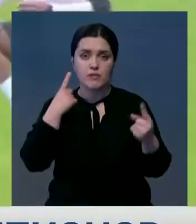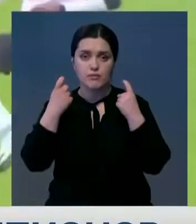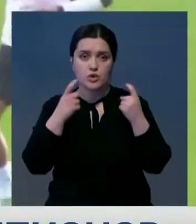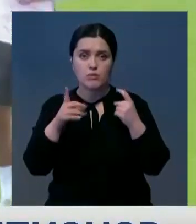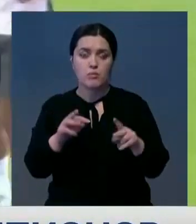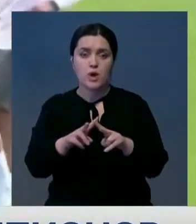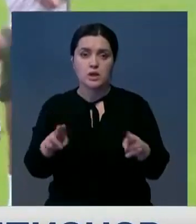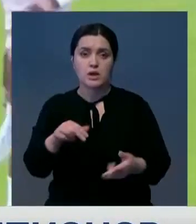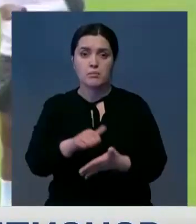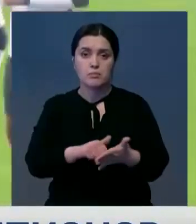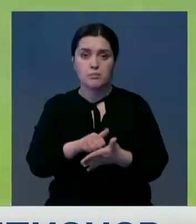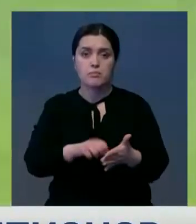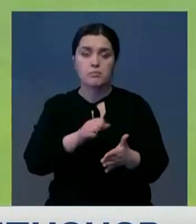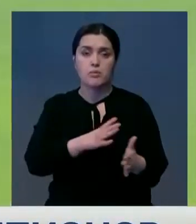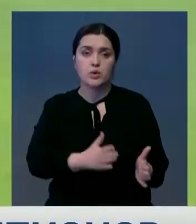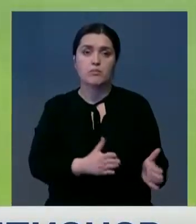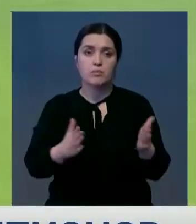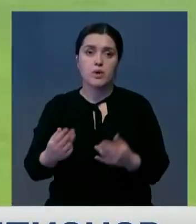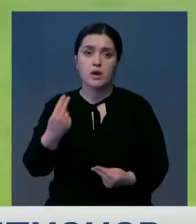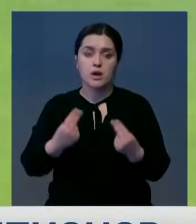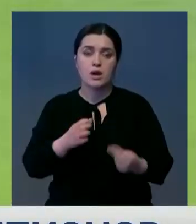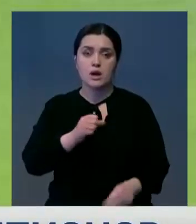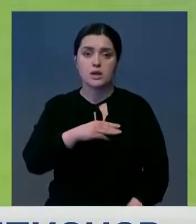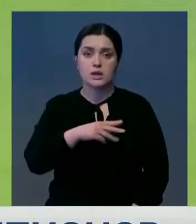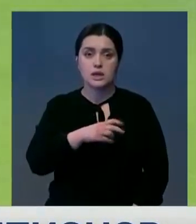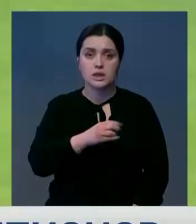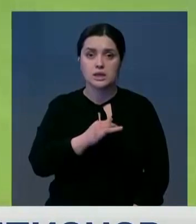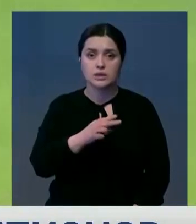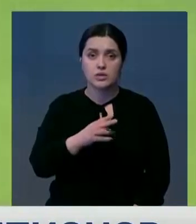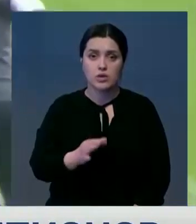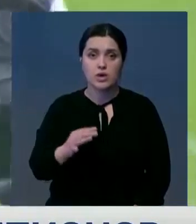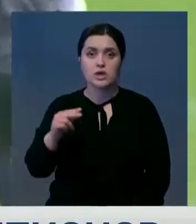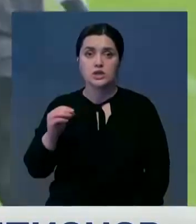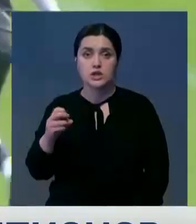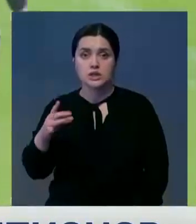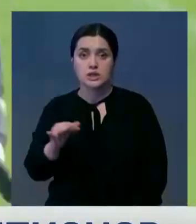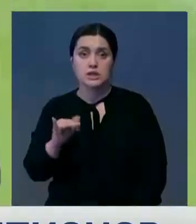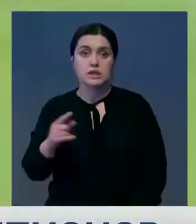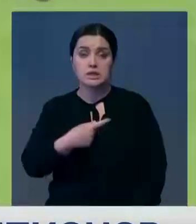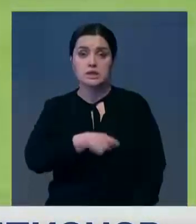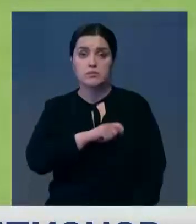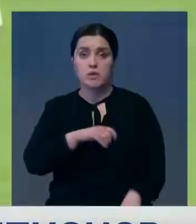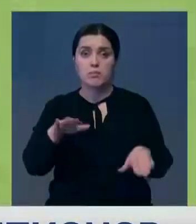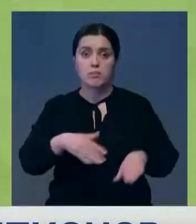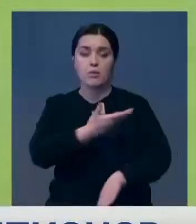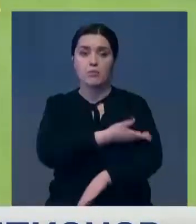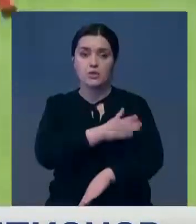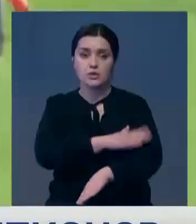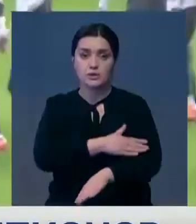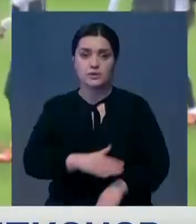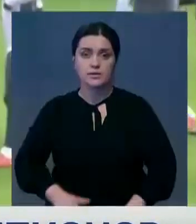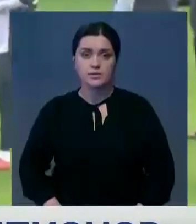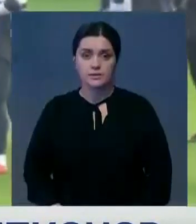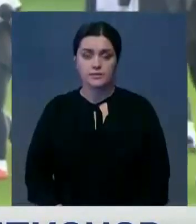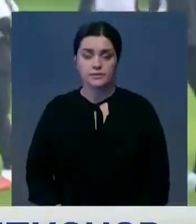неподтвержденная информация, что по аналогичным причинам могут перенести матч Атлетико и Челси из Мадрида в Варшаву.